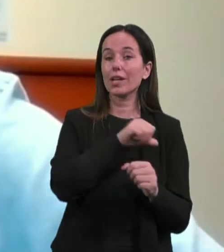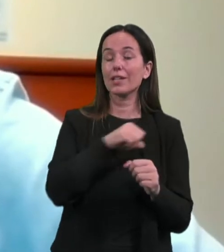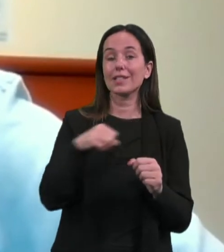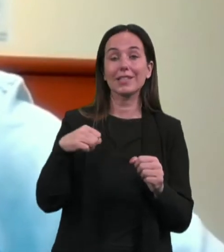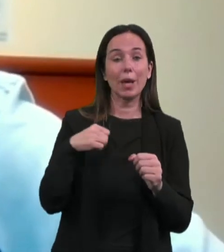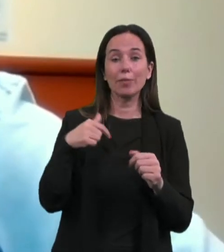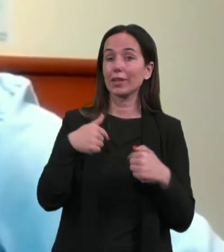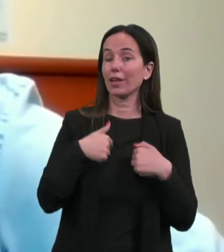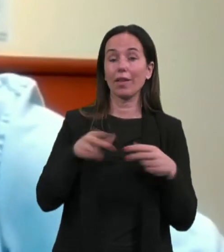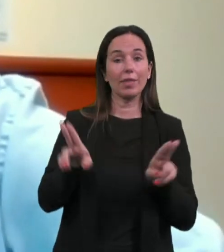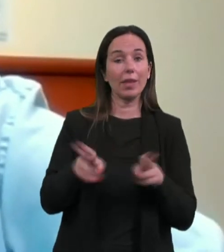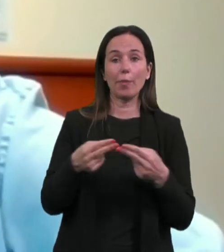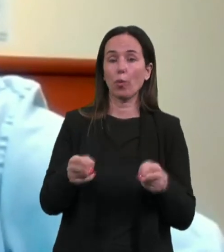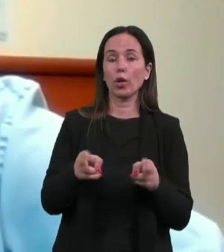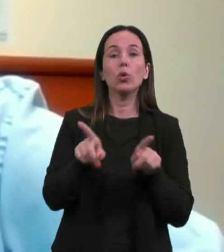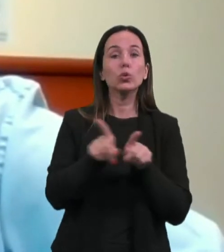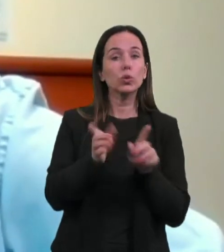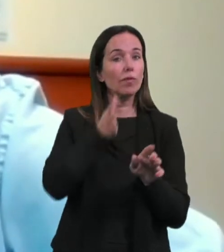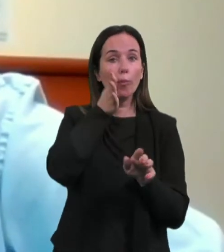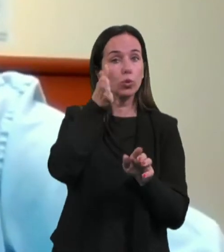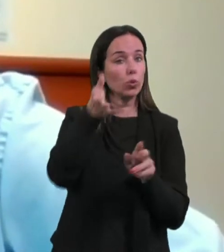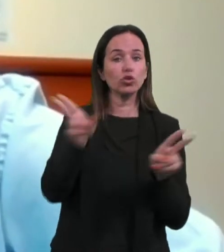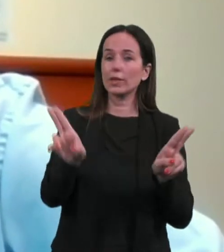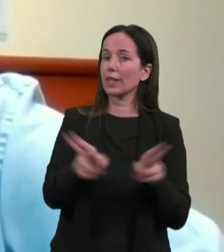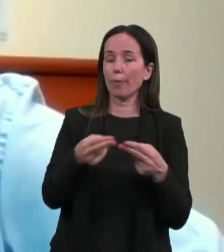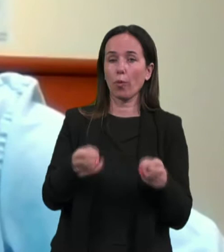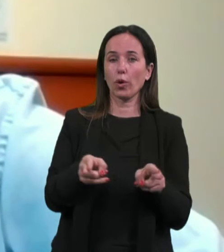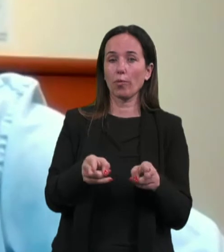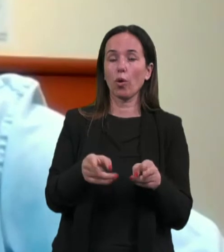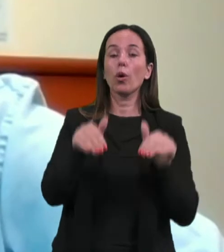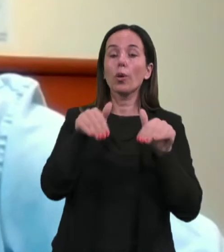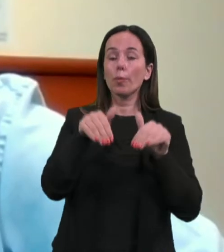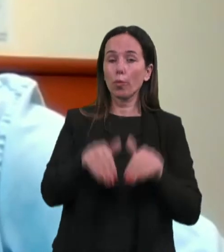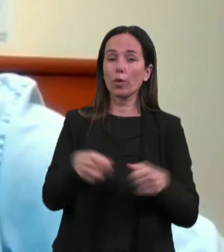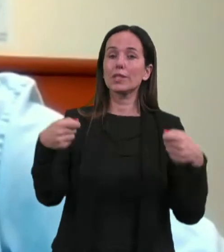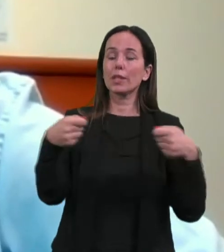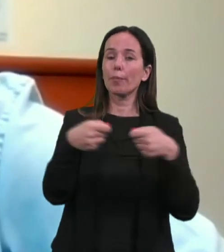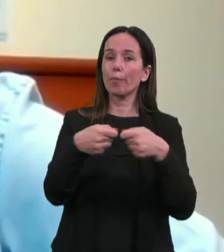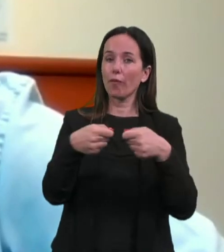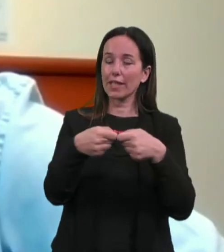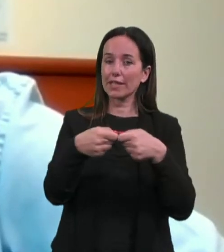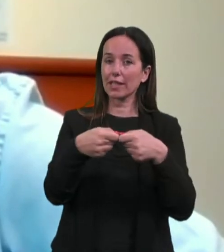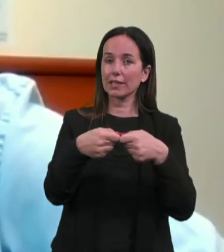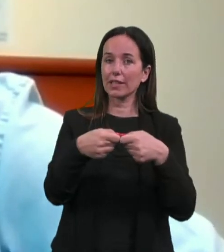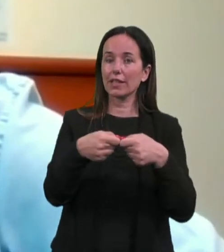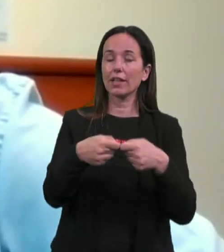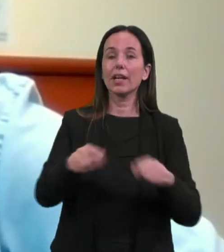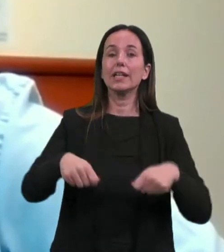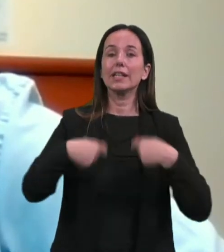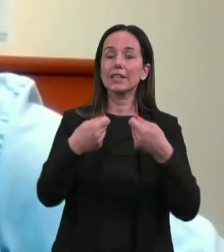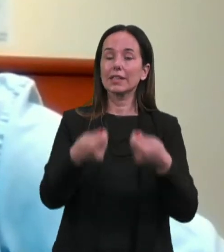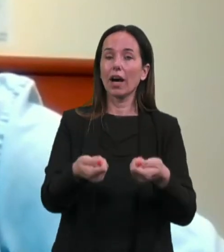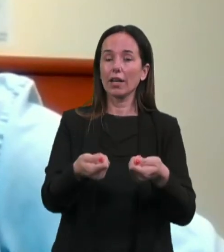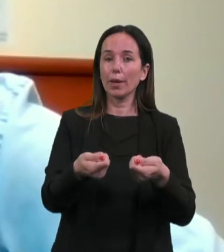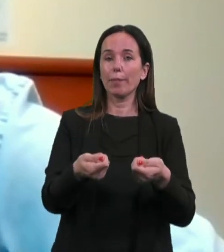tega ne zmoramo, tudi v budoče ne bomo zmogeli. Treba se bo povezati, dajem na